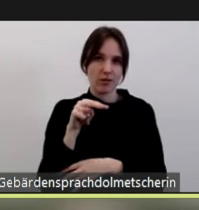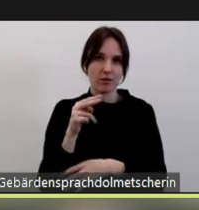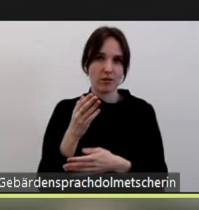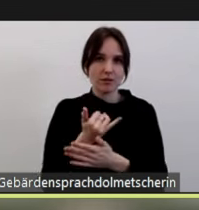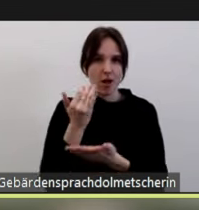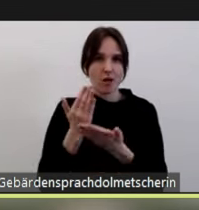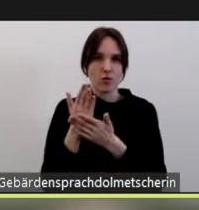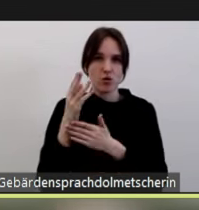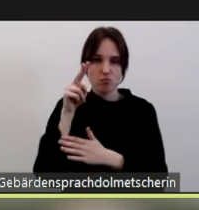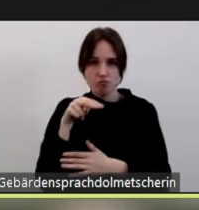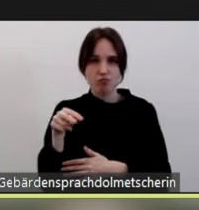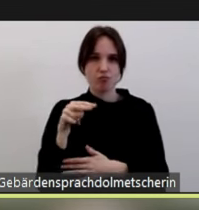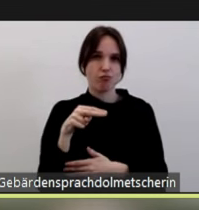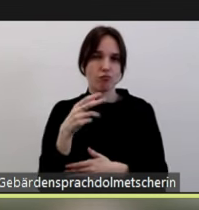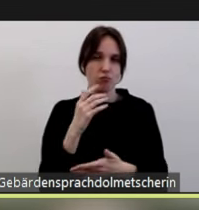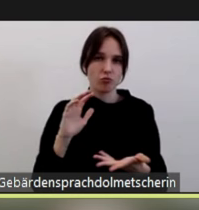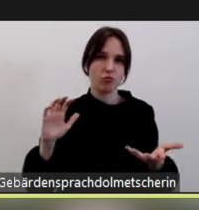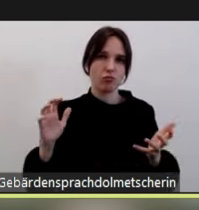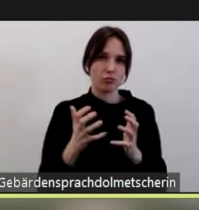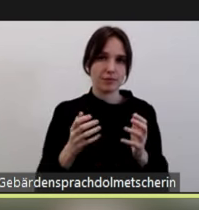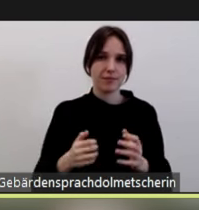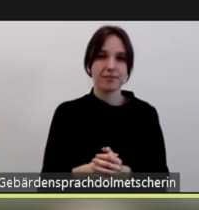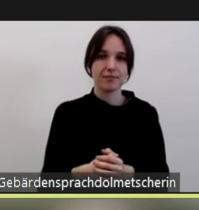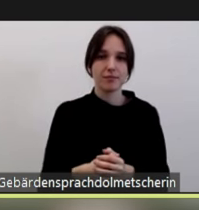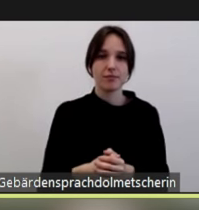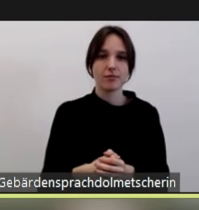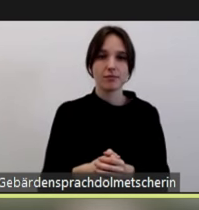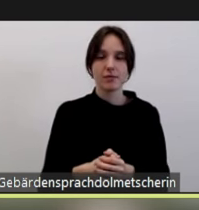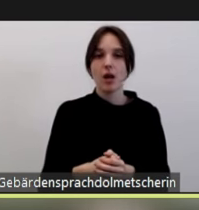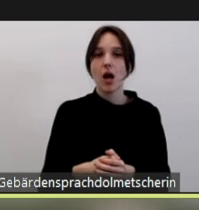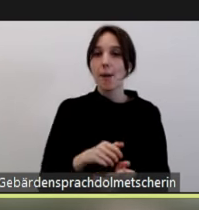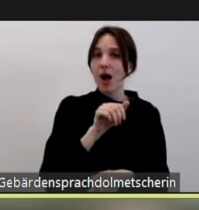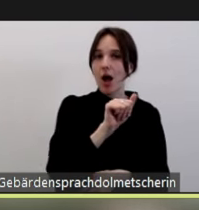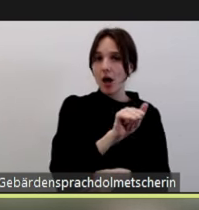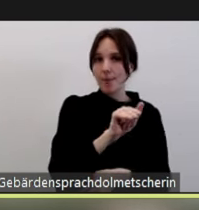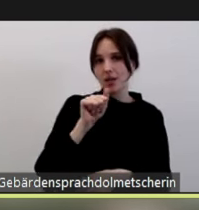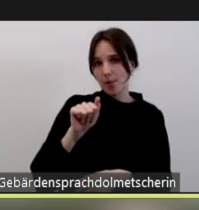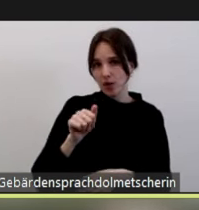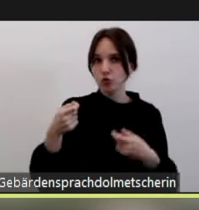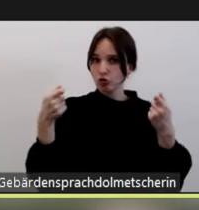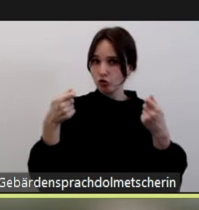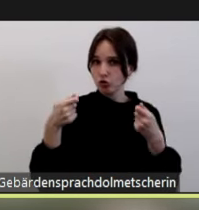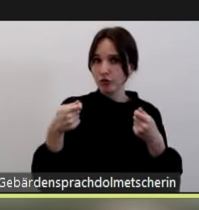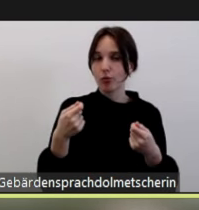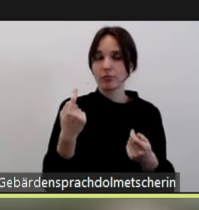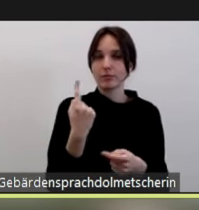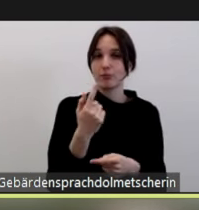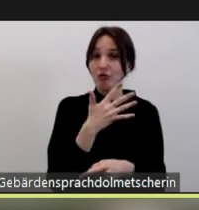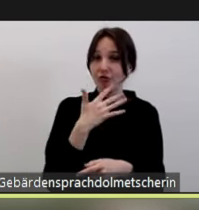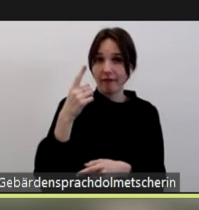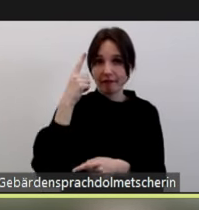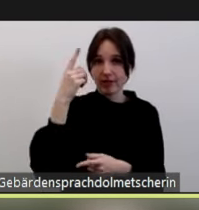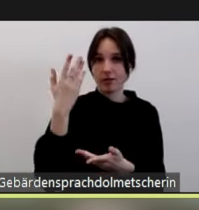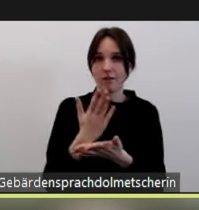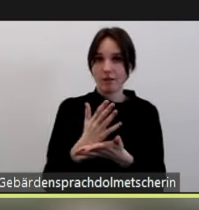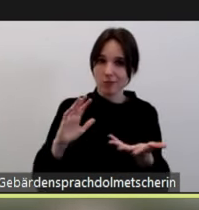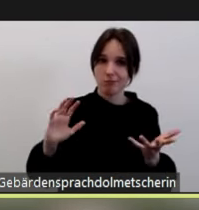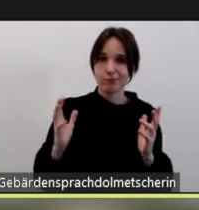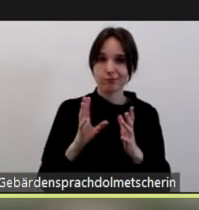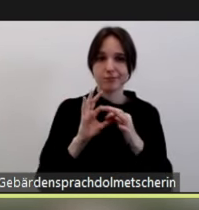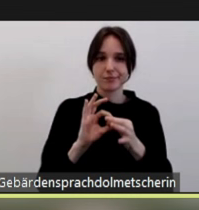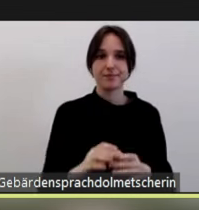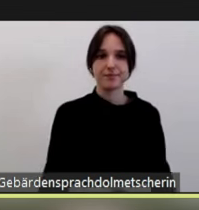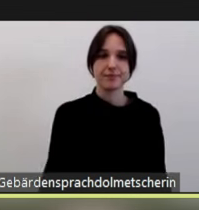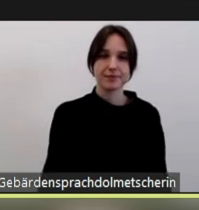Expertise der Amadevan-Tone-Stiftung zum Thema Antifeminismus vorliegt und Monitoring. Heute soll es aber